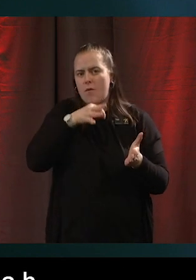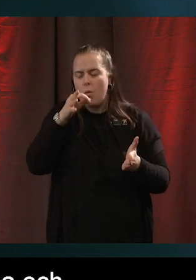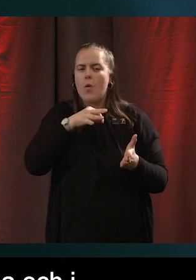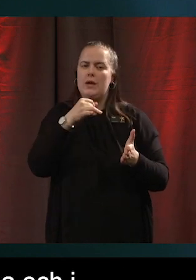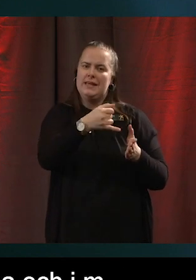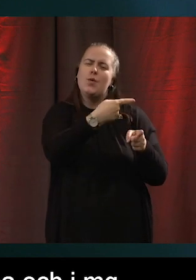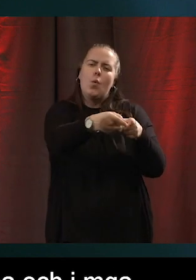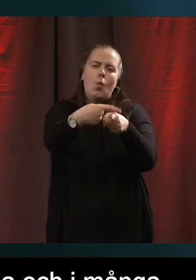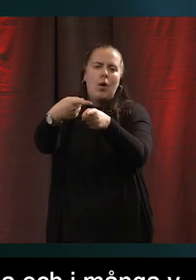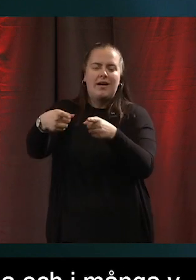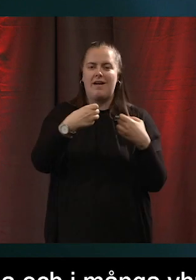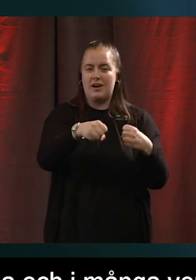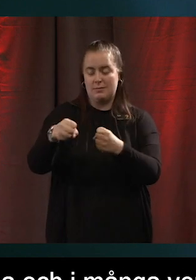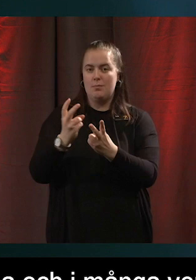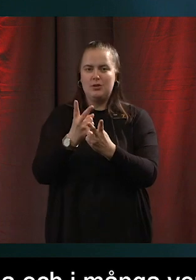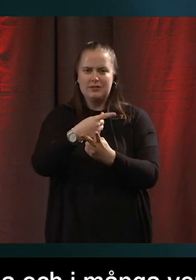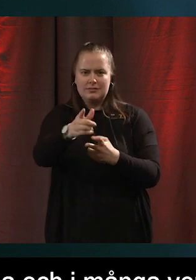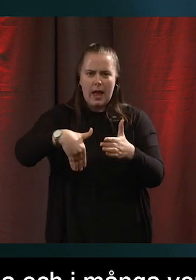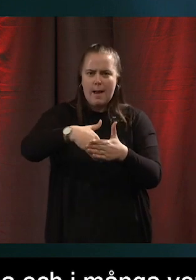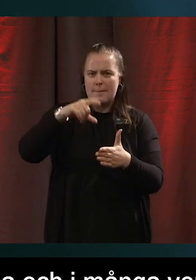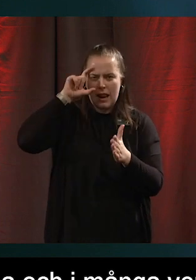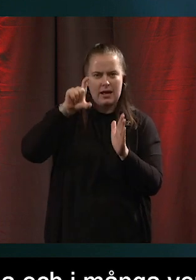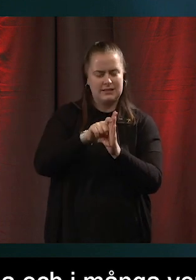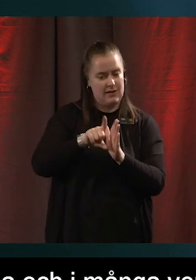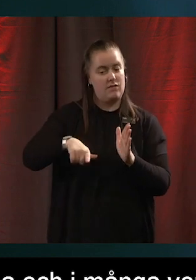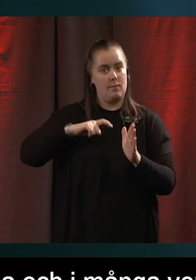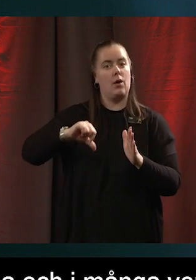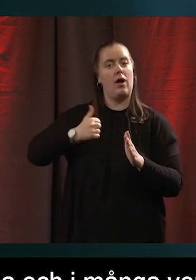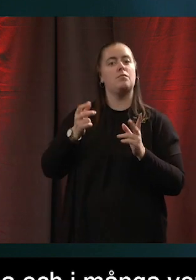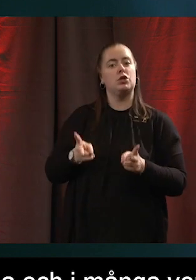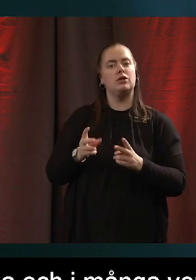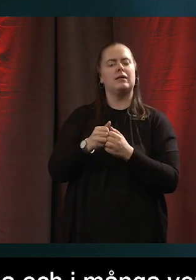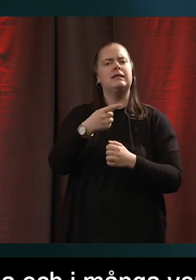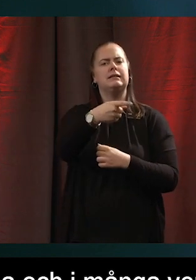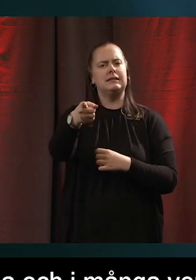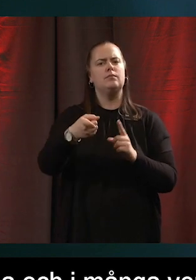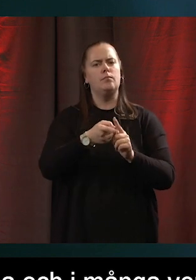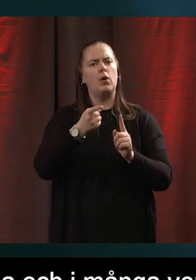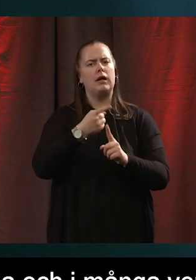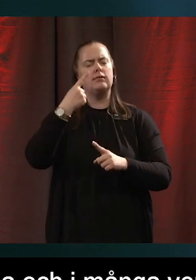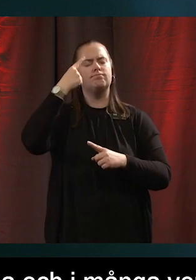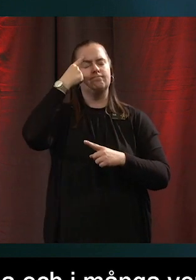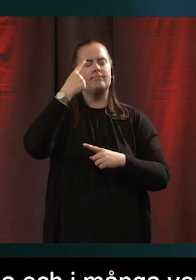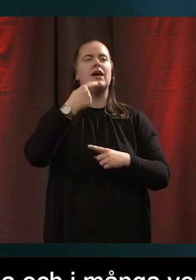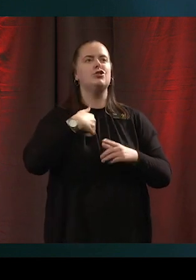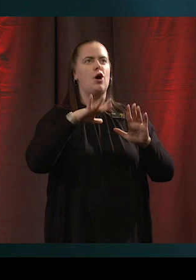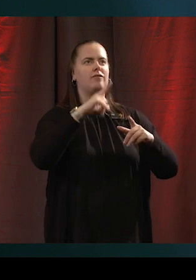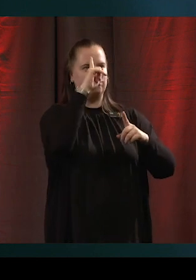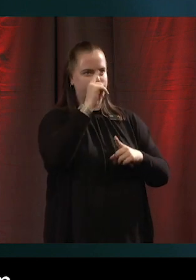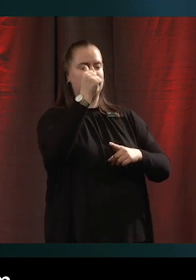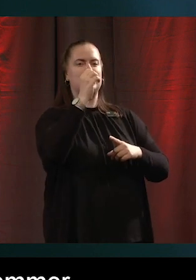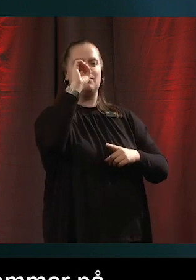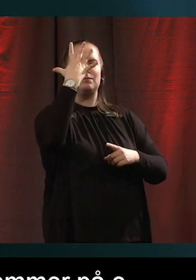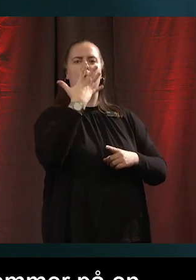då tänker jag att en hemläxa för oss alla, inklusive mig själv, är att sätta i system. När man tänker, nu har jag kommit på en smart lösning att också